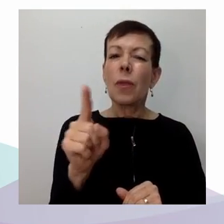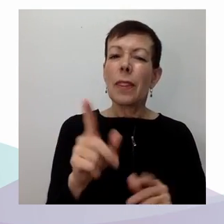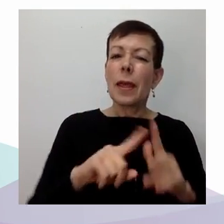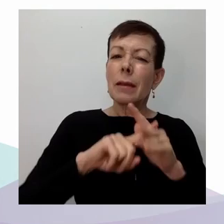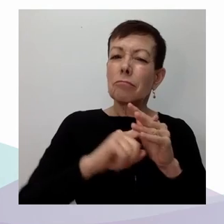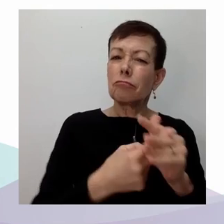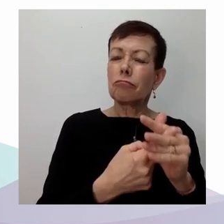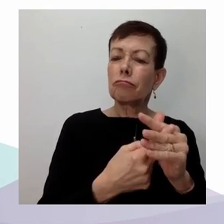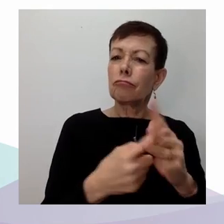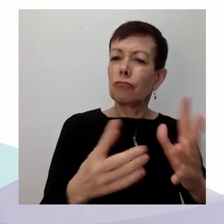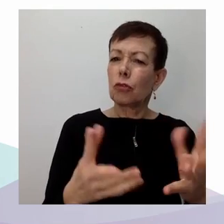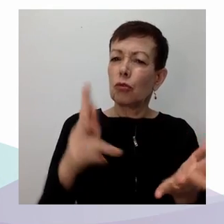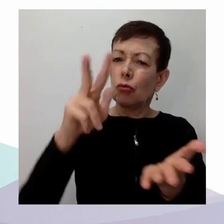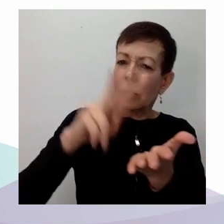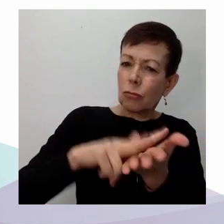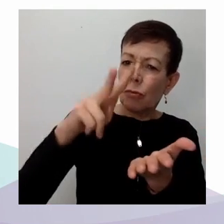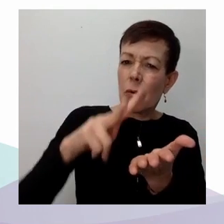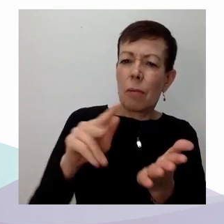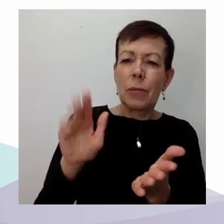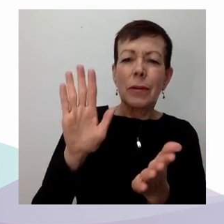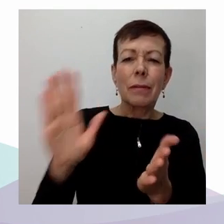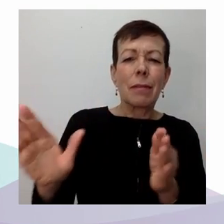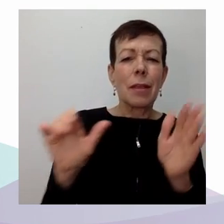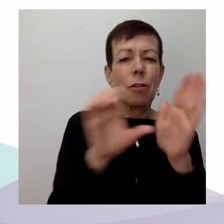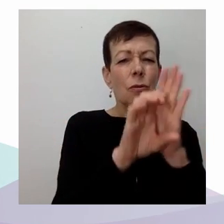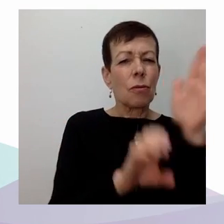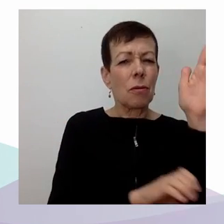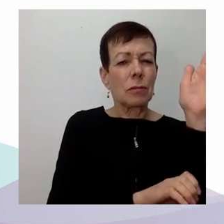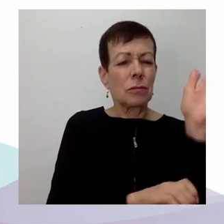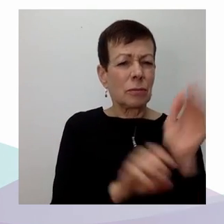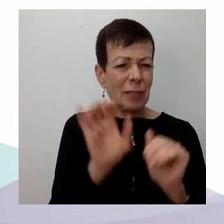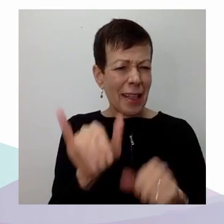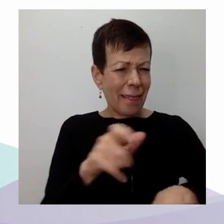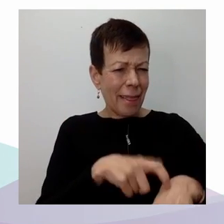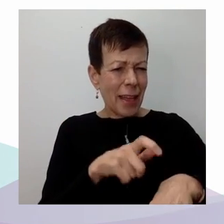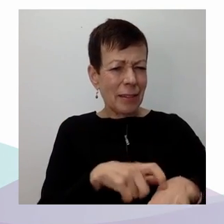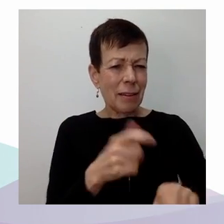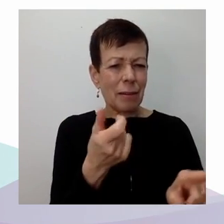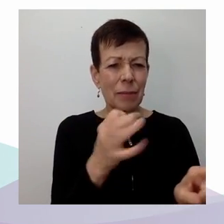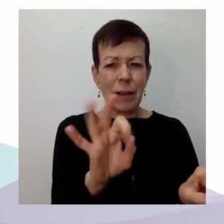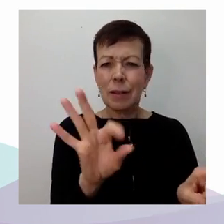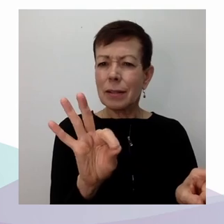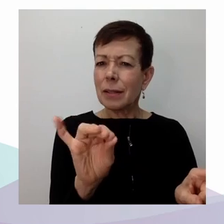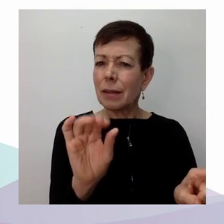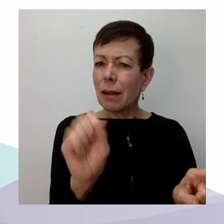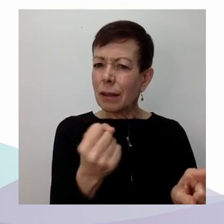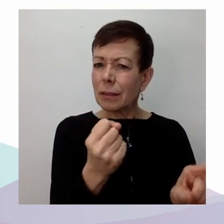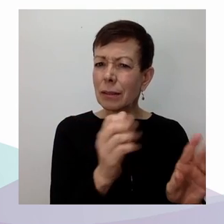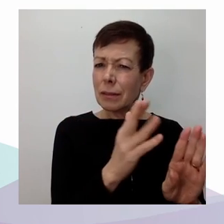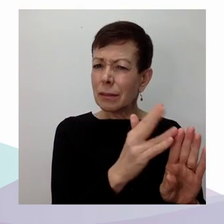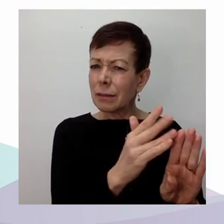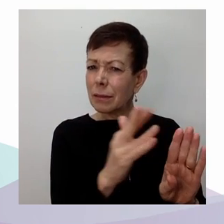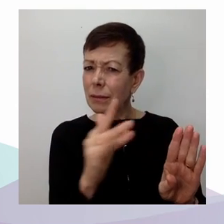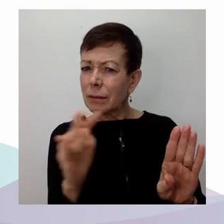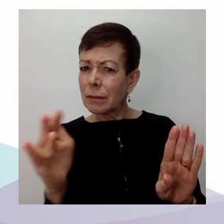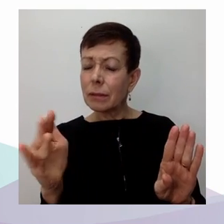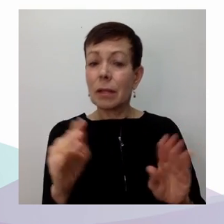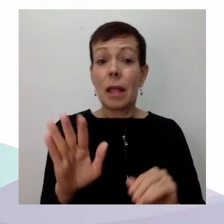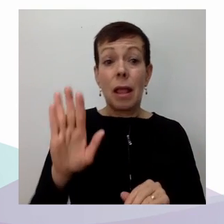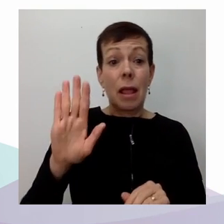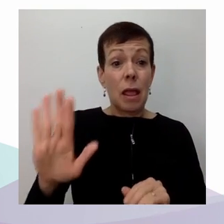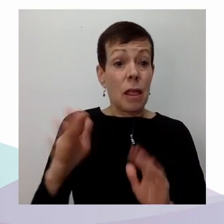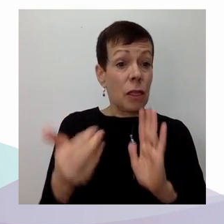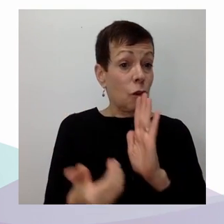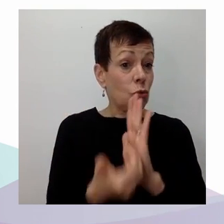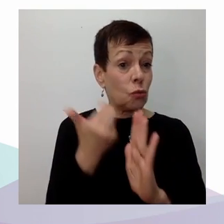excusez-moi, j un blanc de mémoire, mais la nouvelle constitution de l'Afrique du Sud est venue reconnaître de manière explicite et formelle certains droits